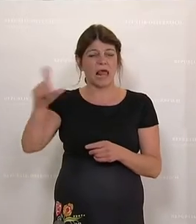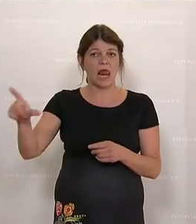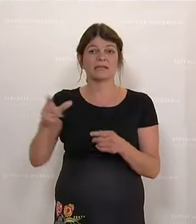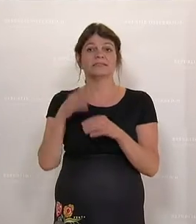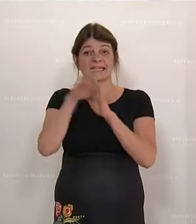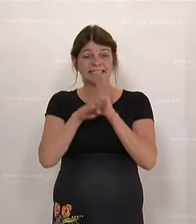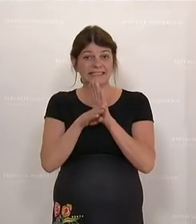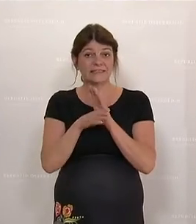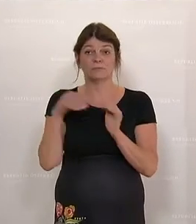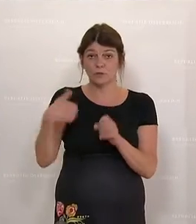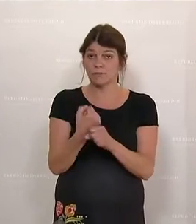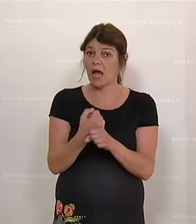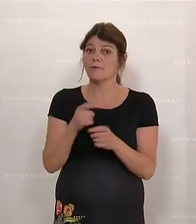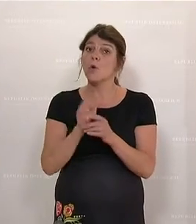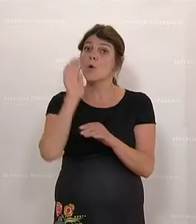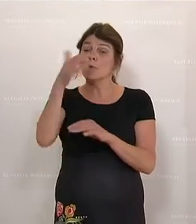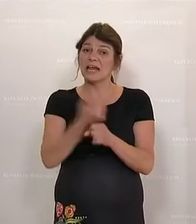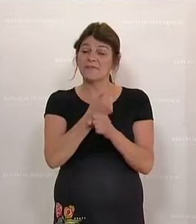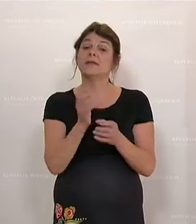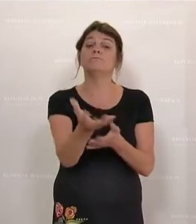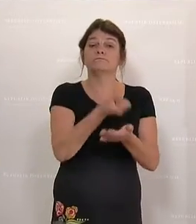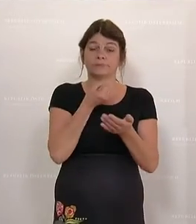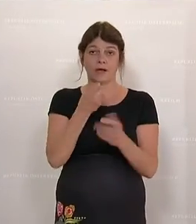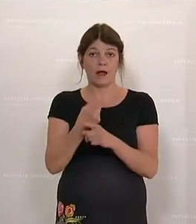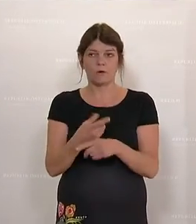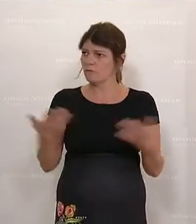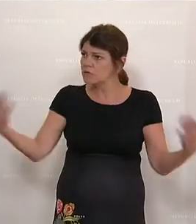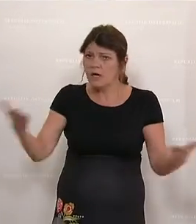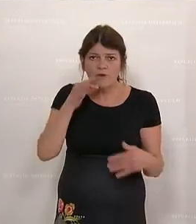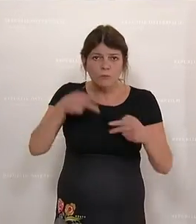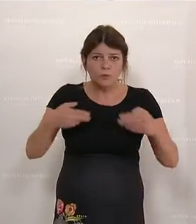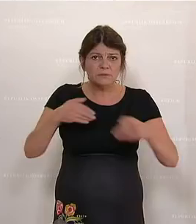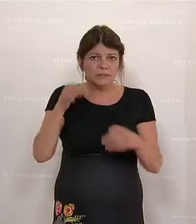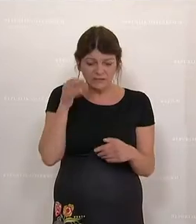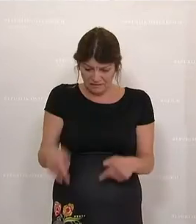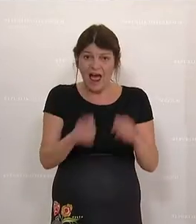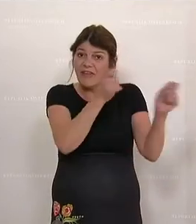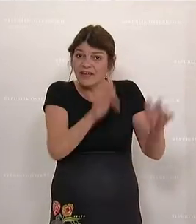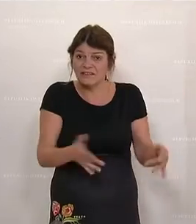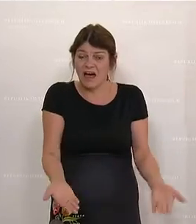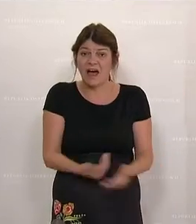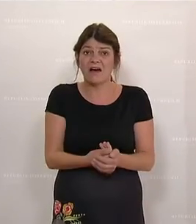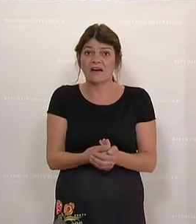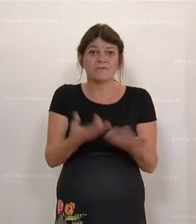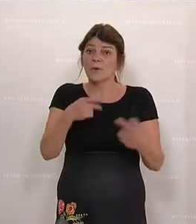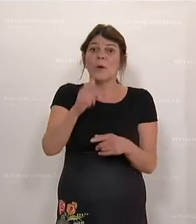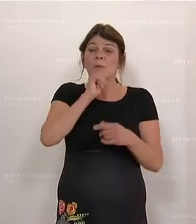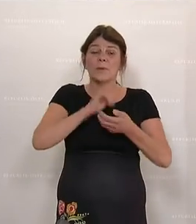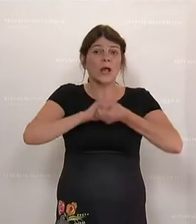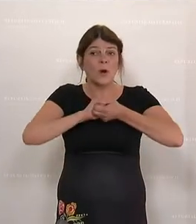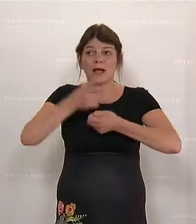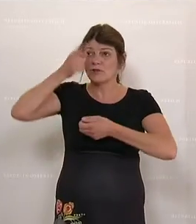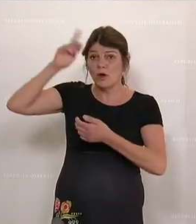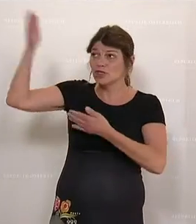abschöpfen. Wo sind Sie, Frau Bundesministerin? Wir haben einen Antrag hier liegen, da können Sie von den grünen Kollegen in